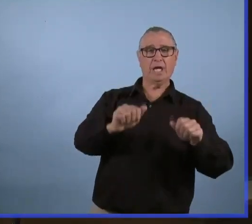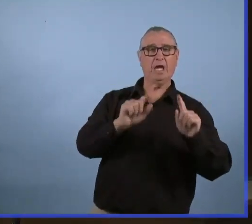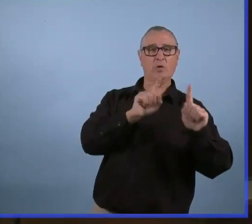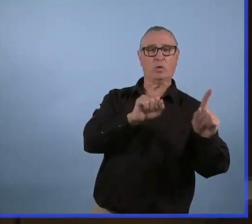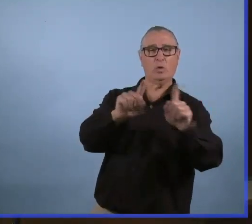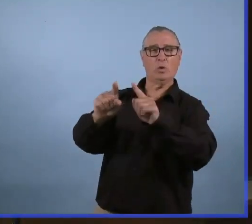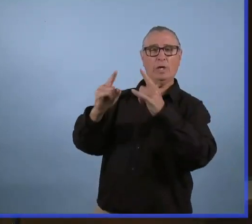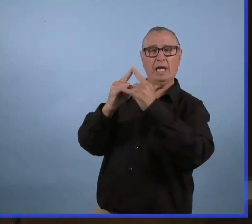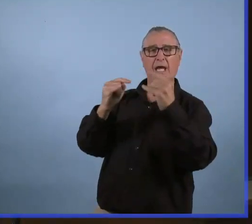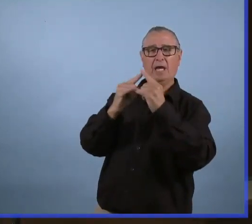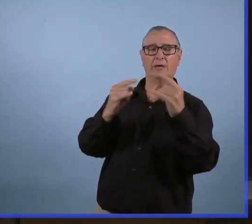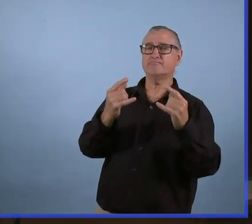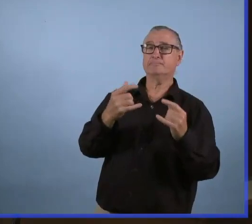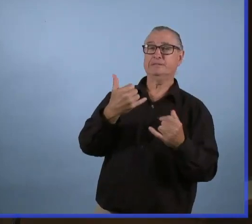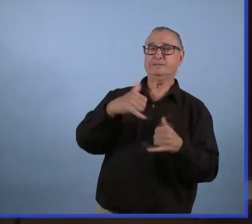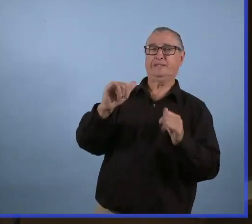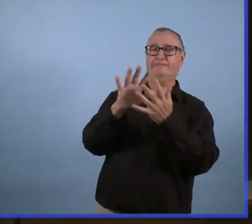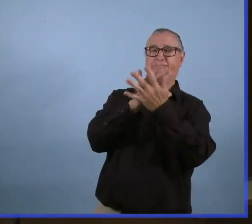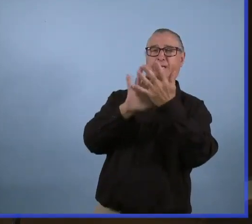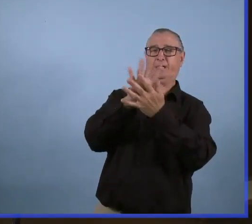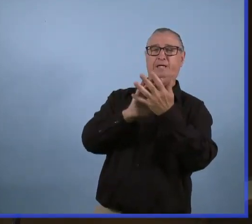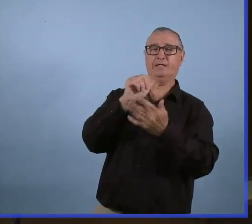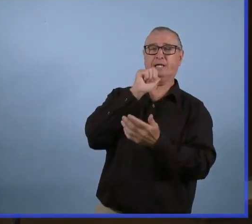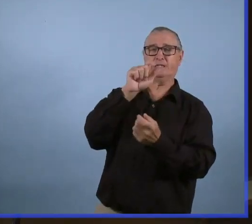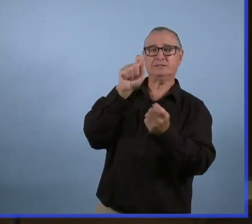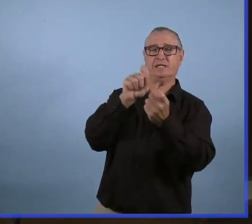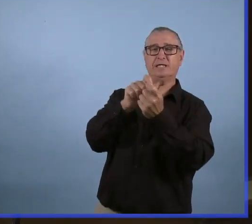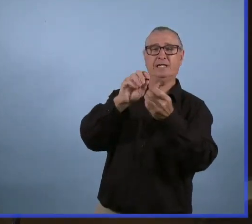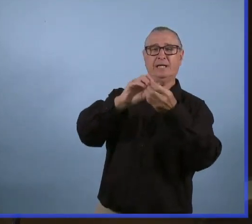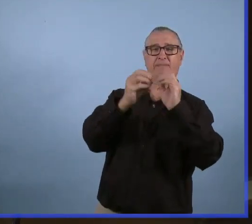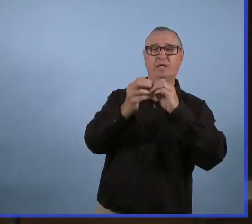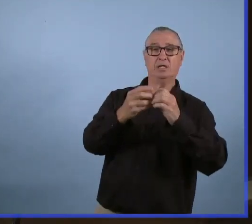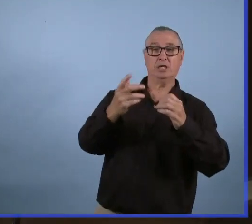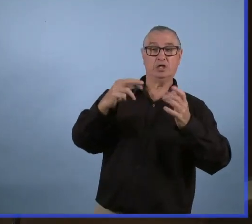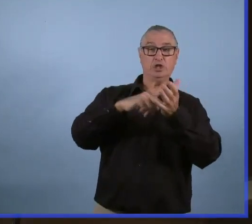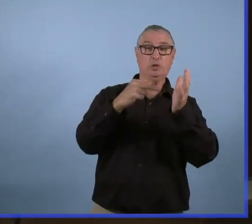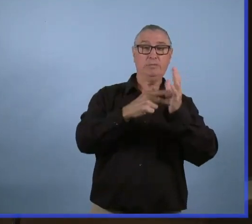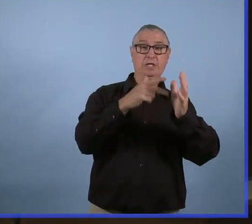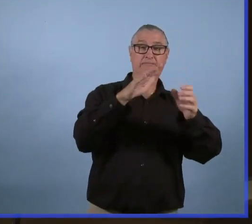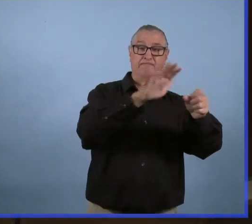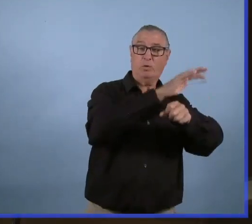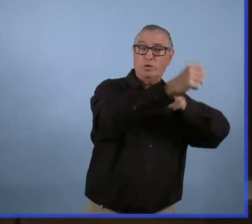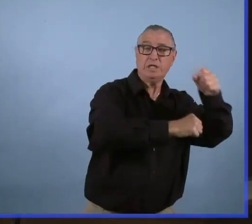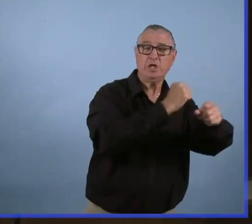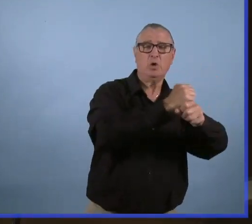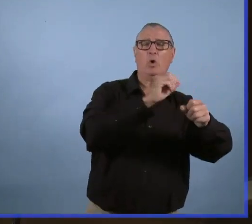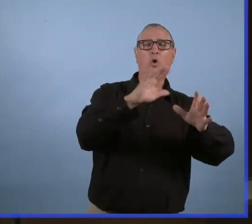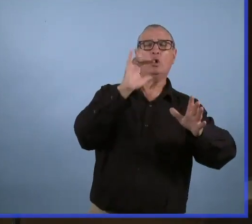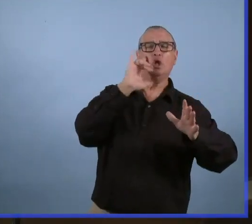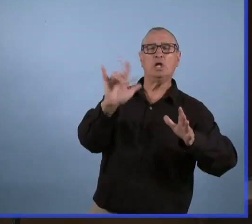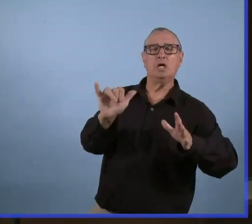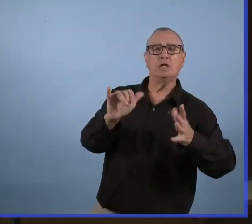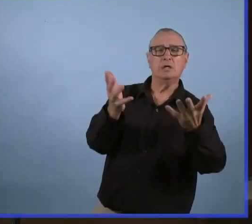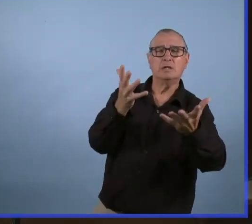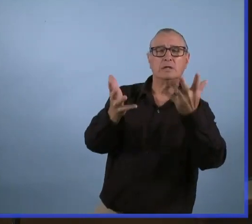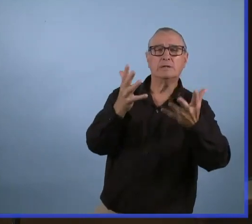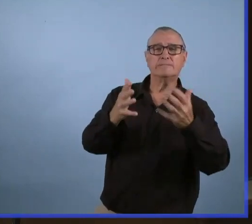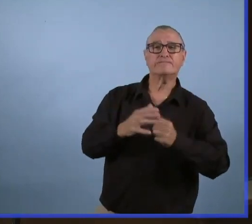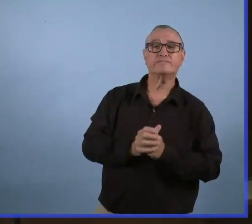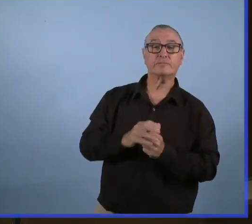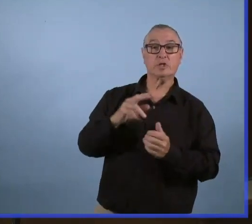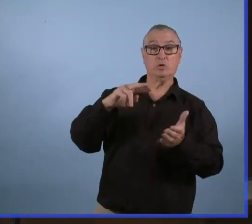aller dans ces camps. Je ne sais pas à quoi ressembleraient ces chiffres dans une année non-Covid.